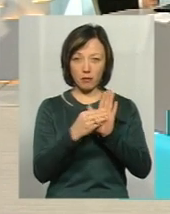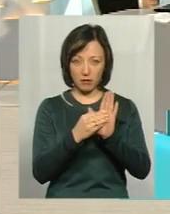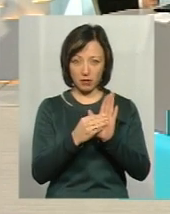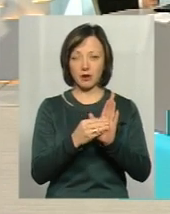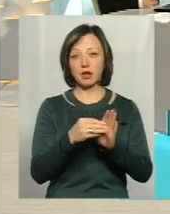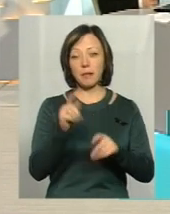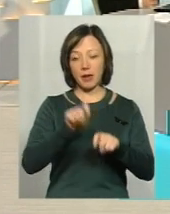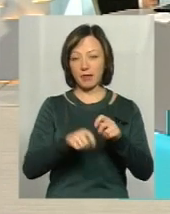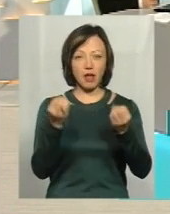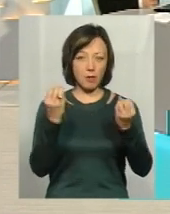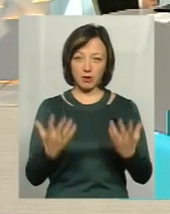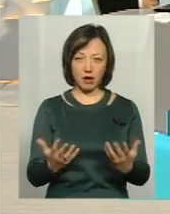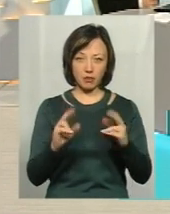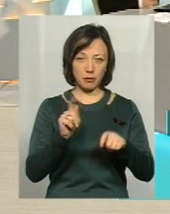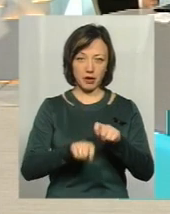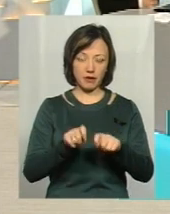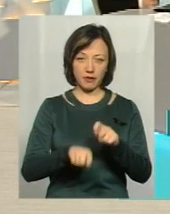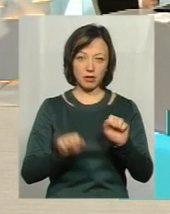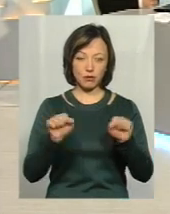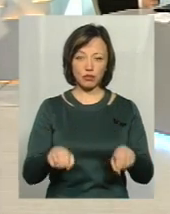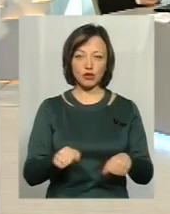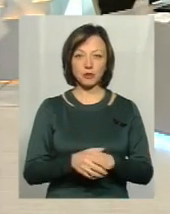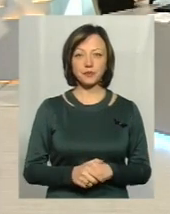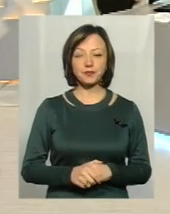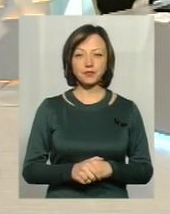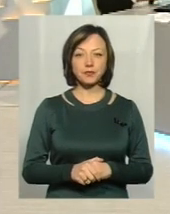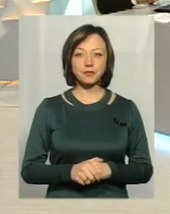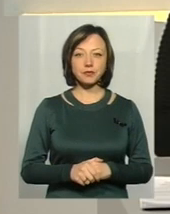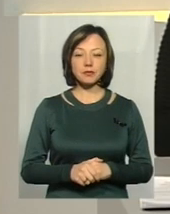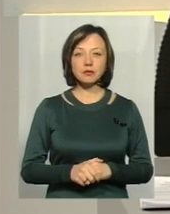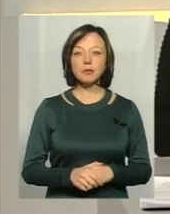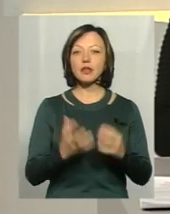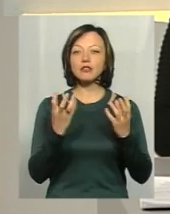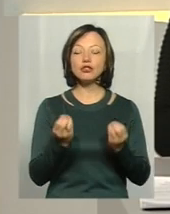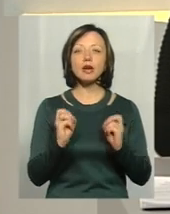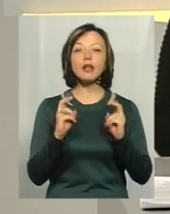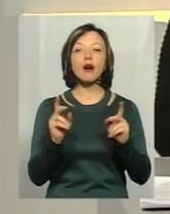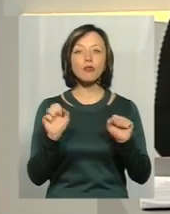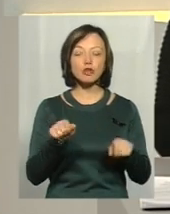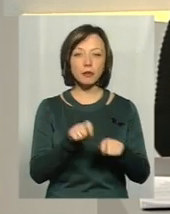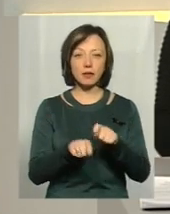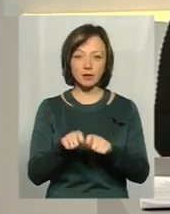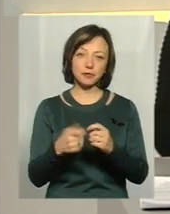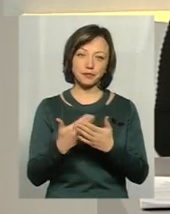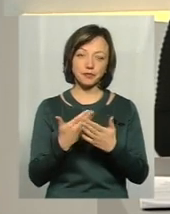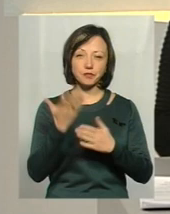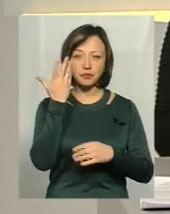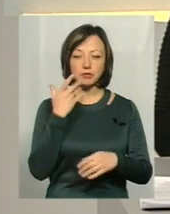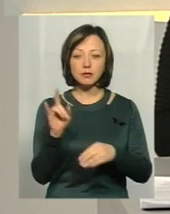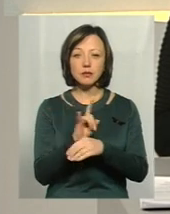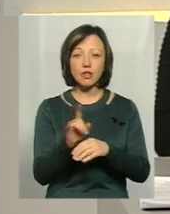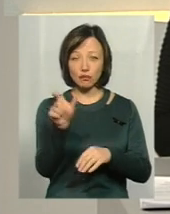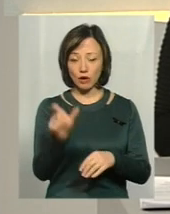який вказаний в карте. Це елементарне. Як можна перевірити інформацію? Як можна перевірити ще? Адже все ж таки, коли шахрай